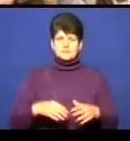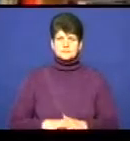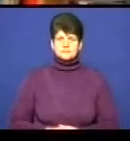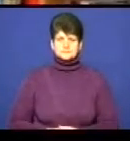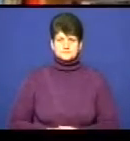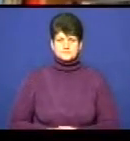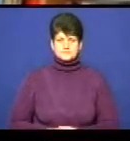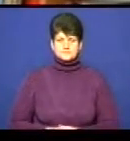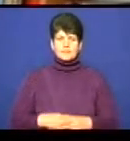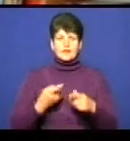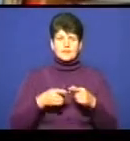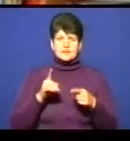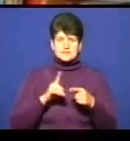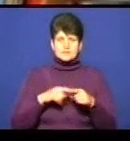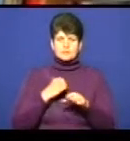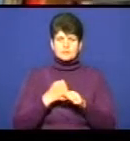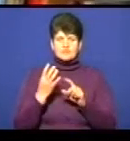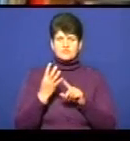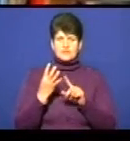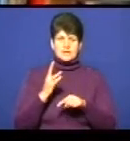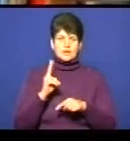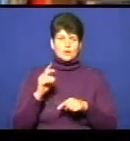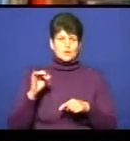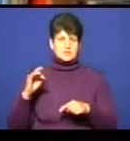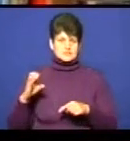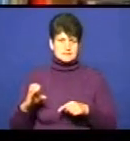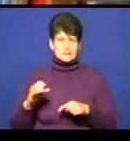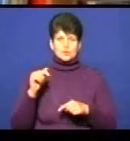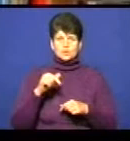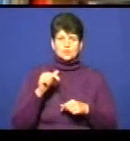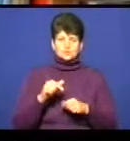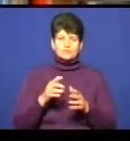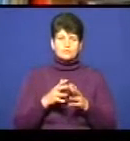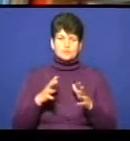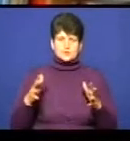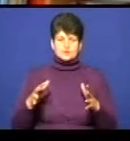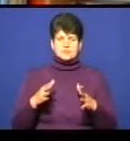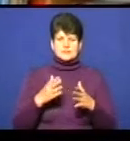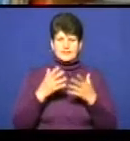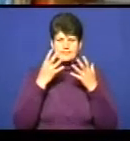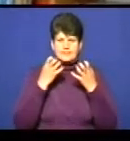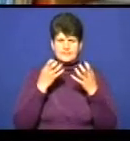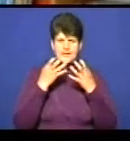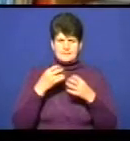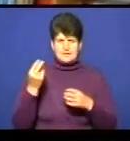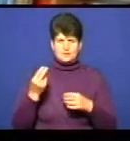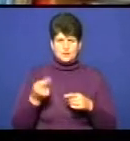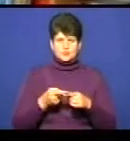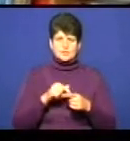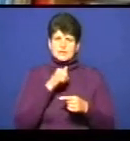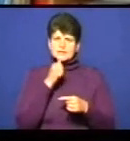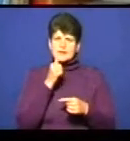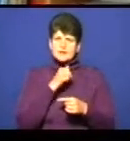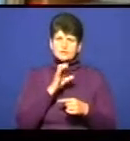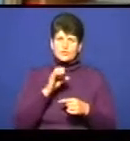«Ця колекція – це зробив четвертий курс. І тут переважно такі темні кольори, тобто така загадковість.